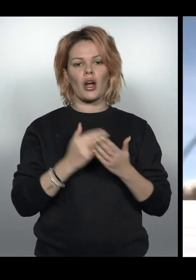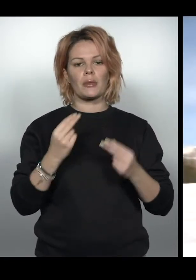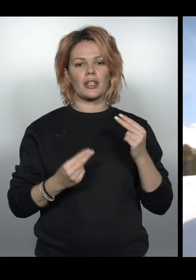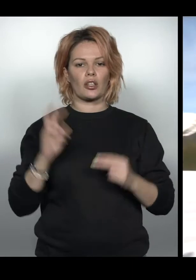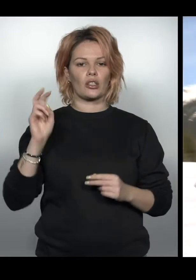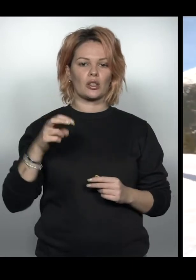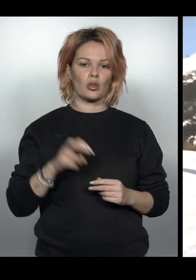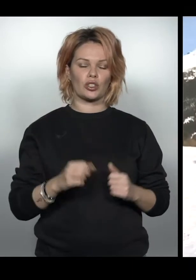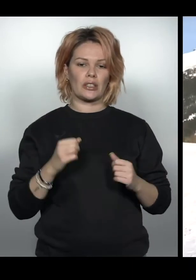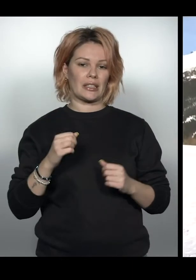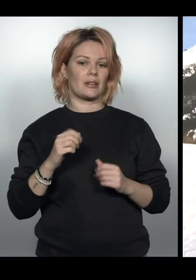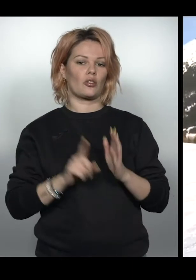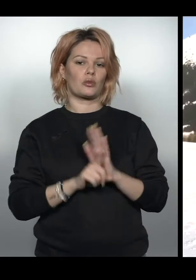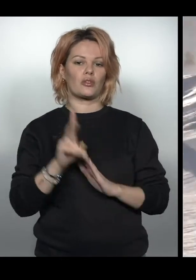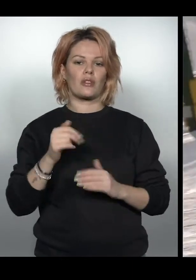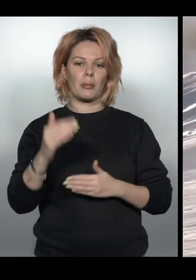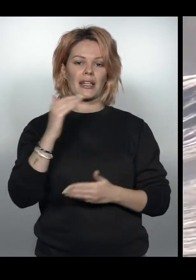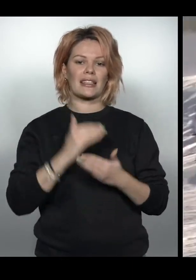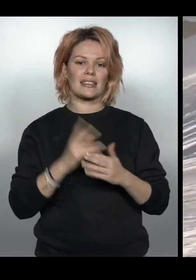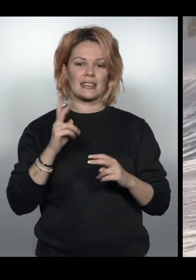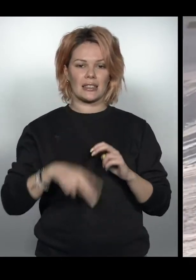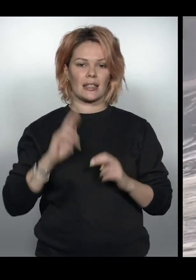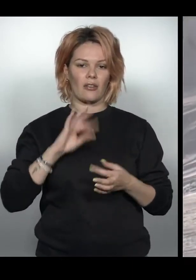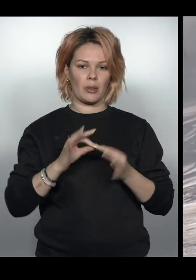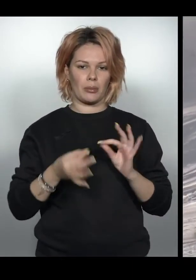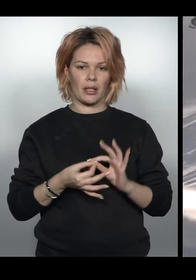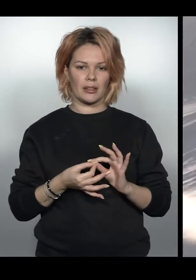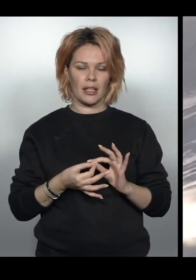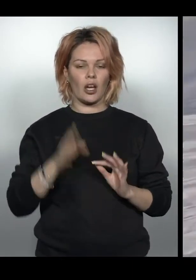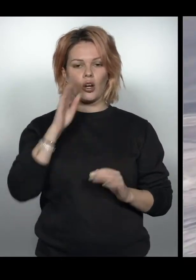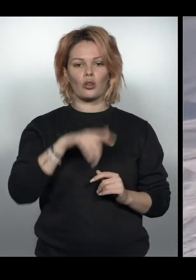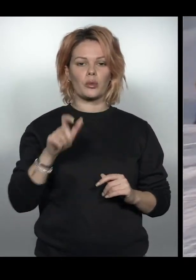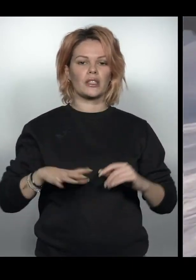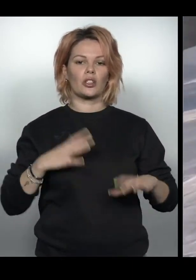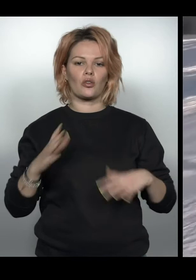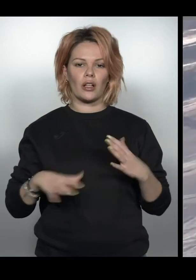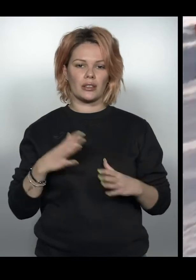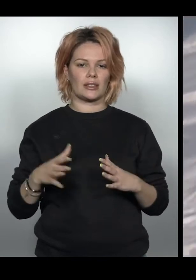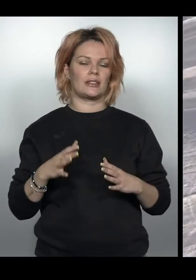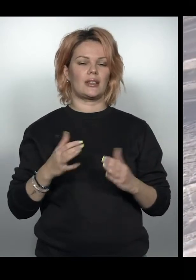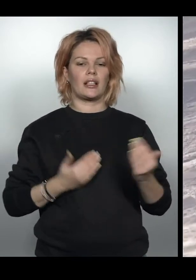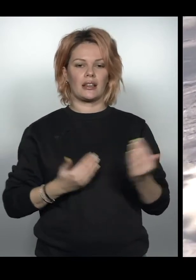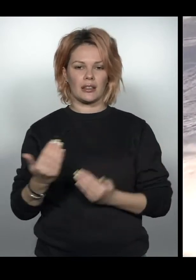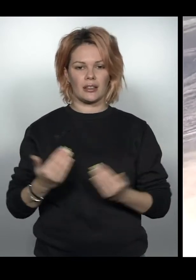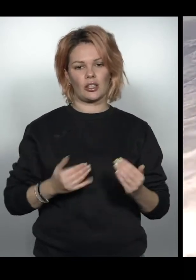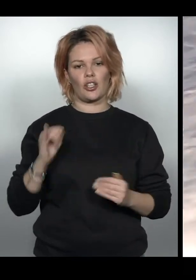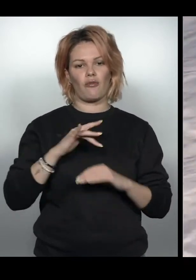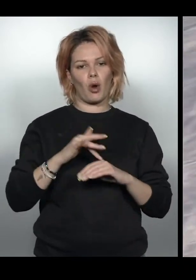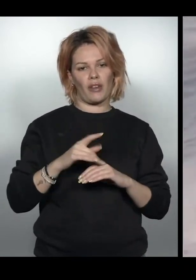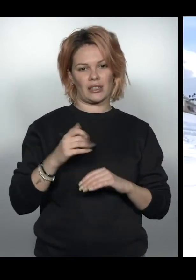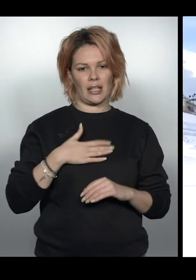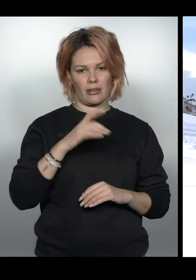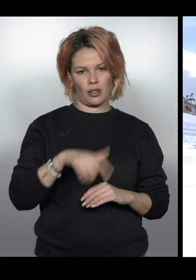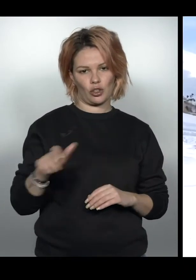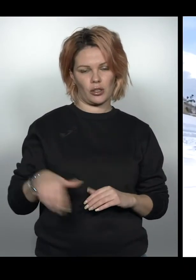гірськолижний спуск розпочинався наприкінці дефлімпіади, і так хлопці тренувались, точили лижі та вболівали за наших.